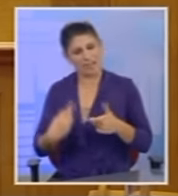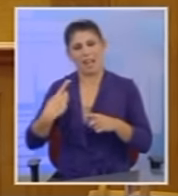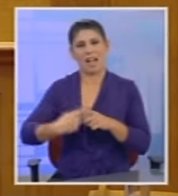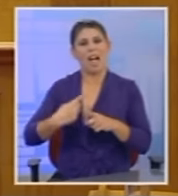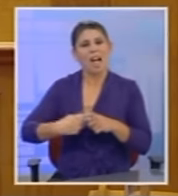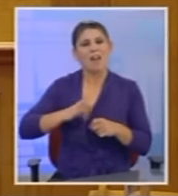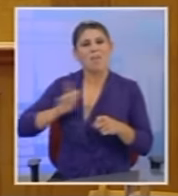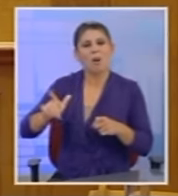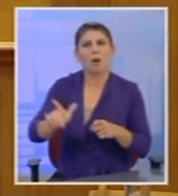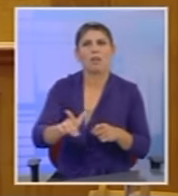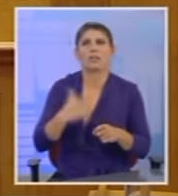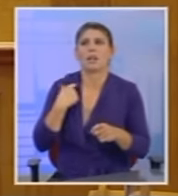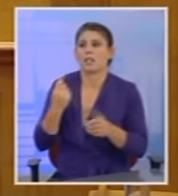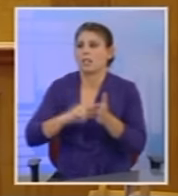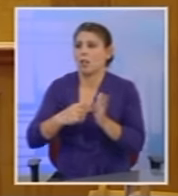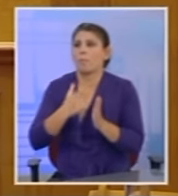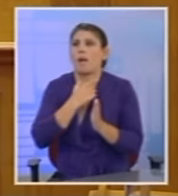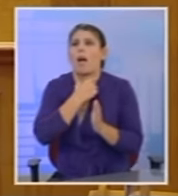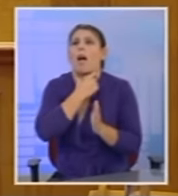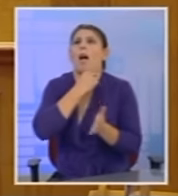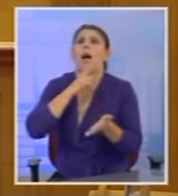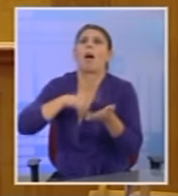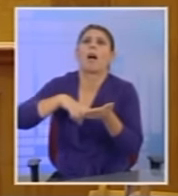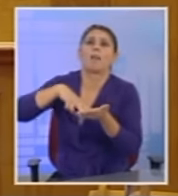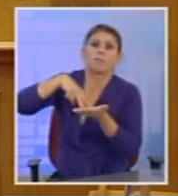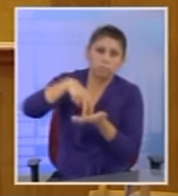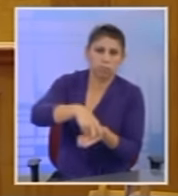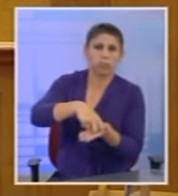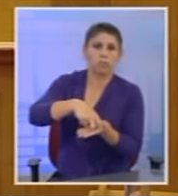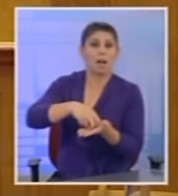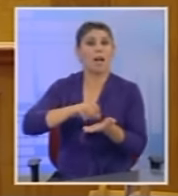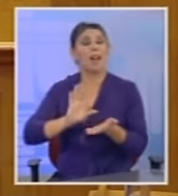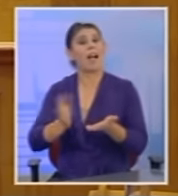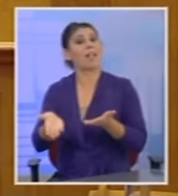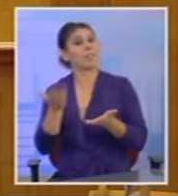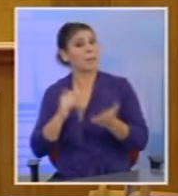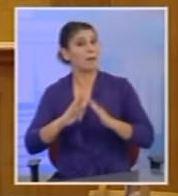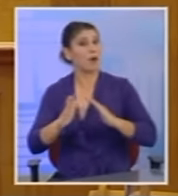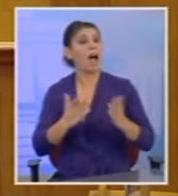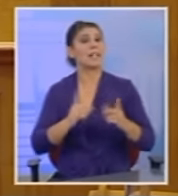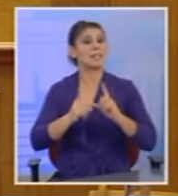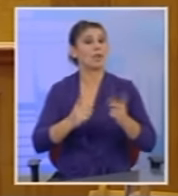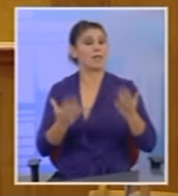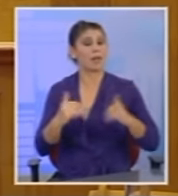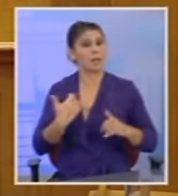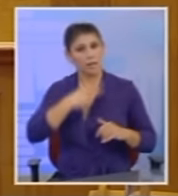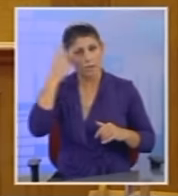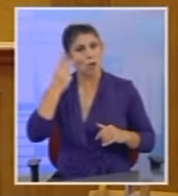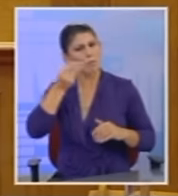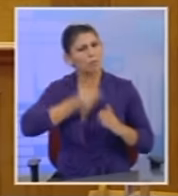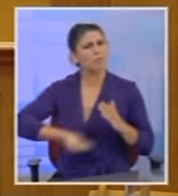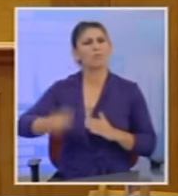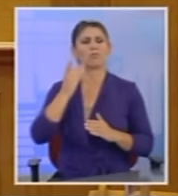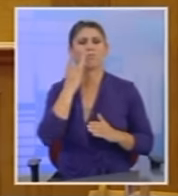γονατίσει και δεν μπορεί να αποπληρώσει τίποτα απολύτως. Έρετε όμως η προστασία αν δεν υπάρξει συμφωνία και διατηρεί το δικαίωμα για πιο σκληρά μέτρα.